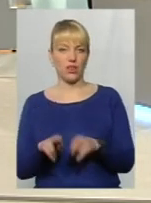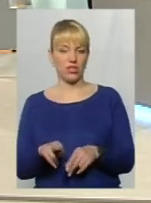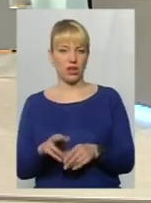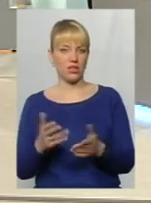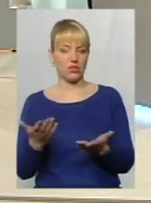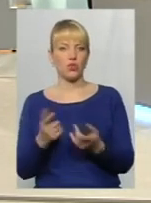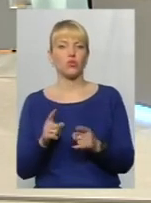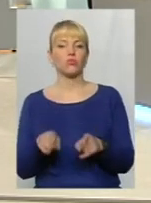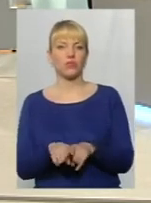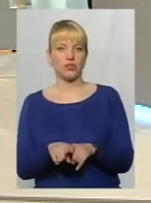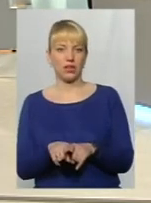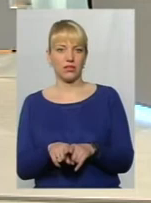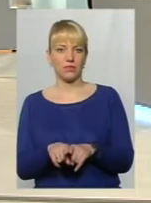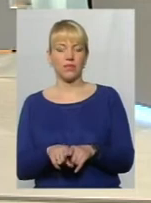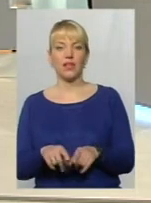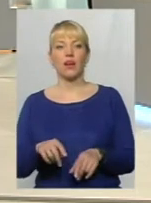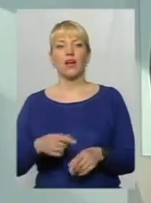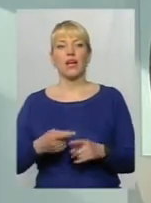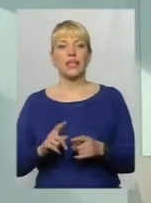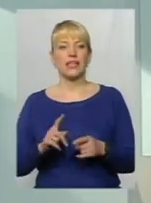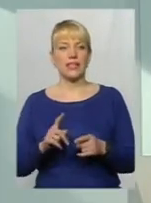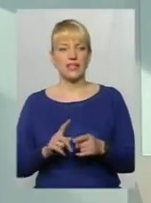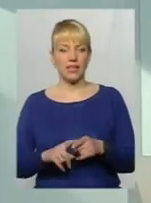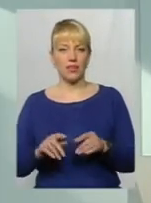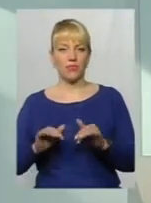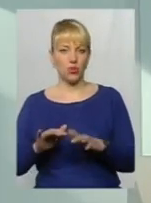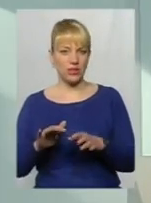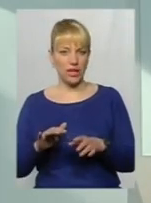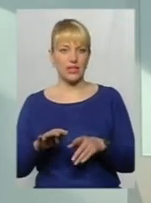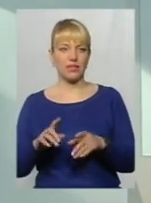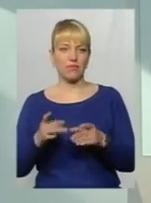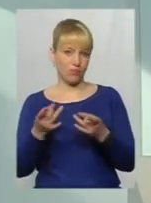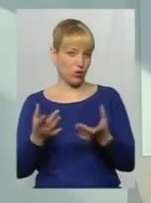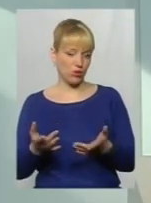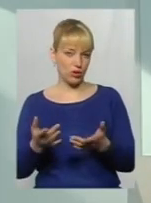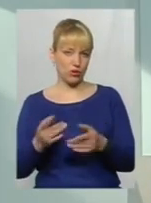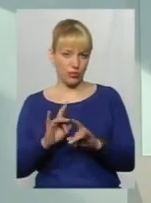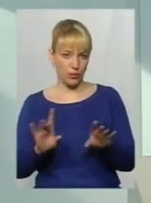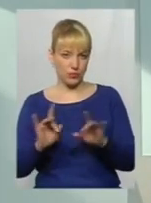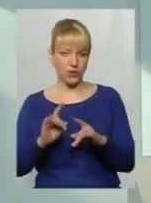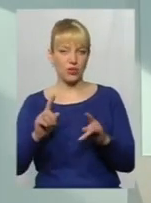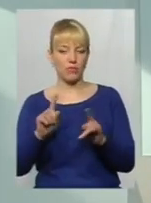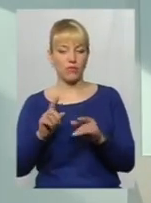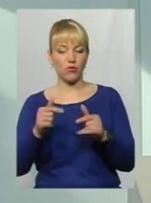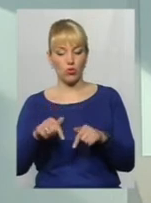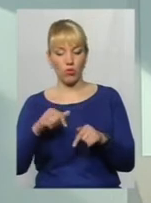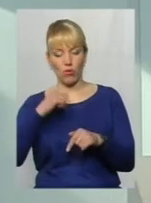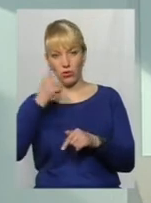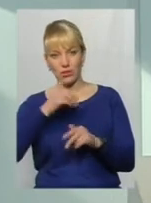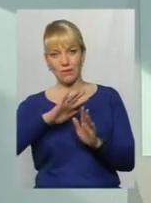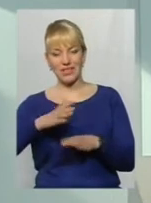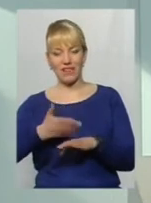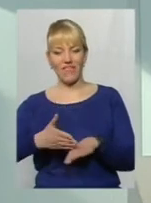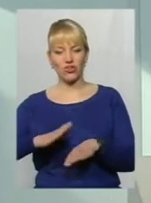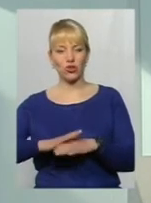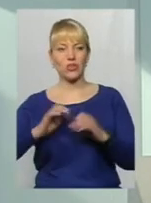логікою відбувається процес? Логіка дуже проста, тому що в цьому році після важкої зими,